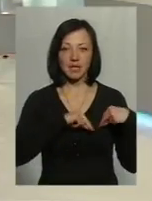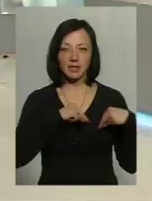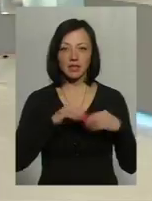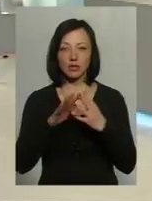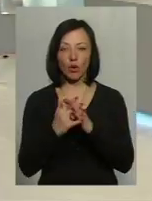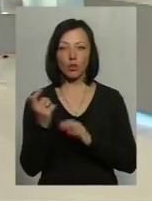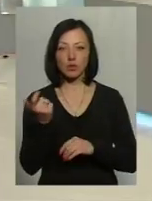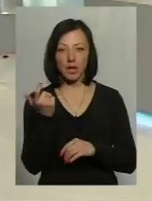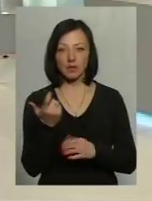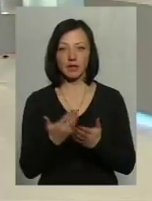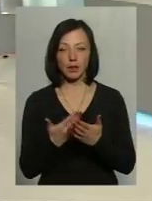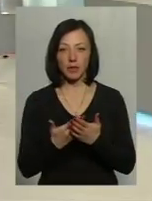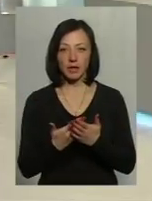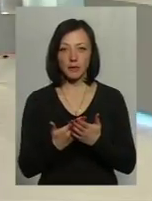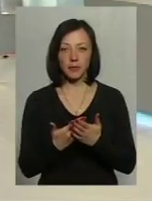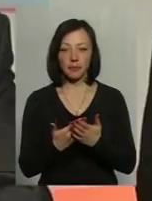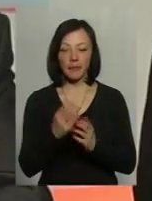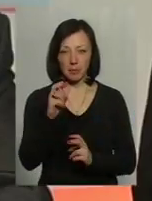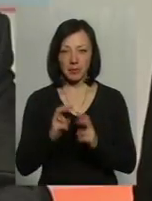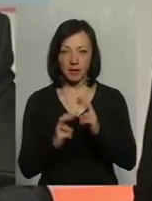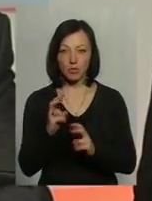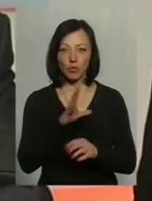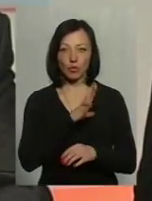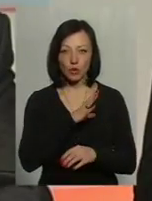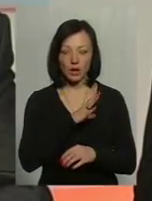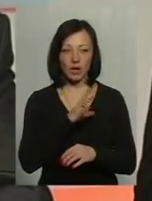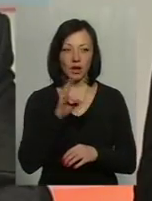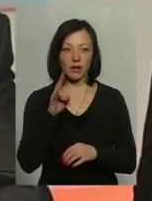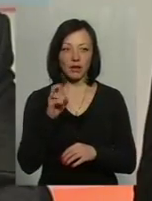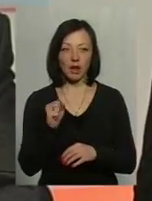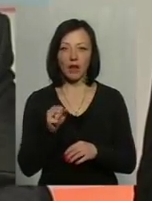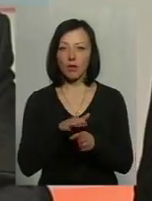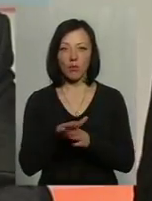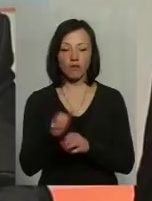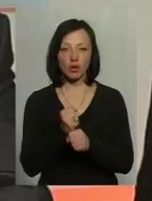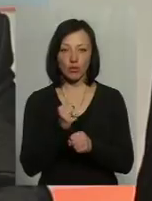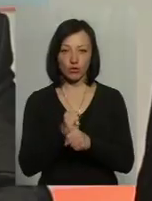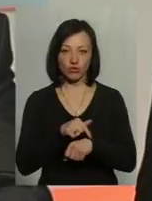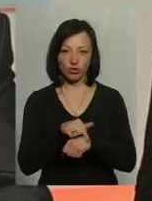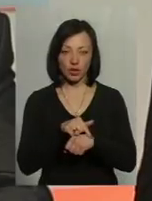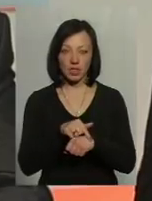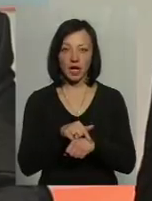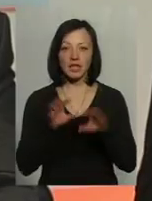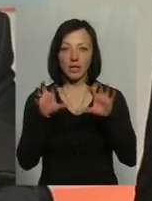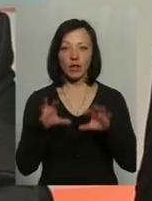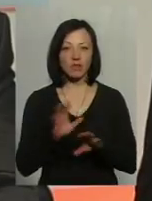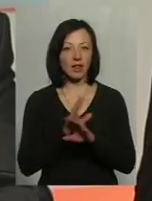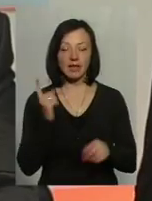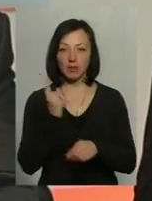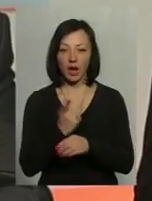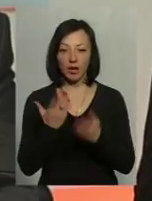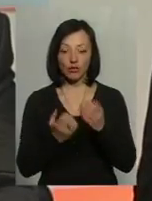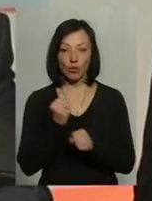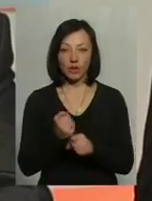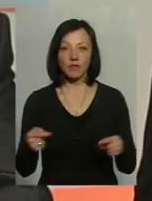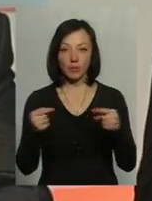сільськогосподарства, наприклад, сільськогосподарського підприємства бути уповнені на неповний робочий час. Законодавчо не заборонено, якщо ці роботи